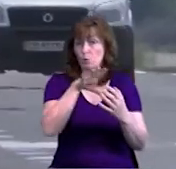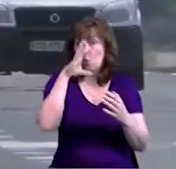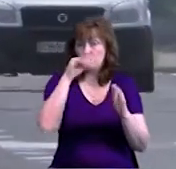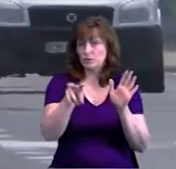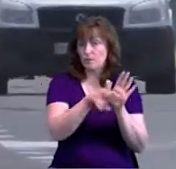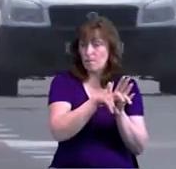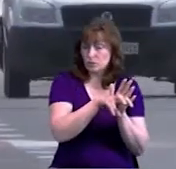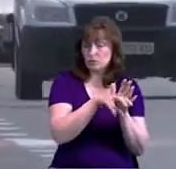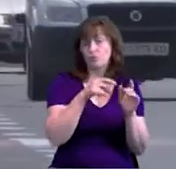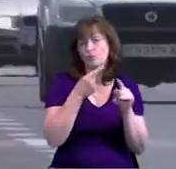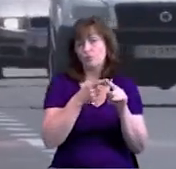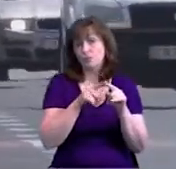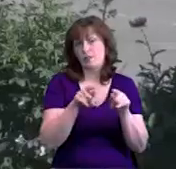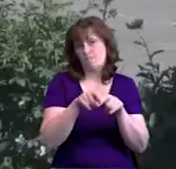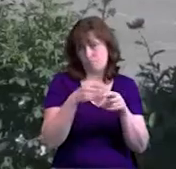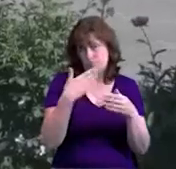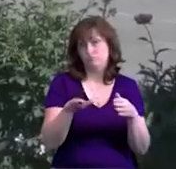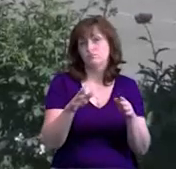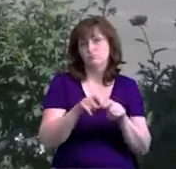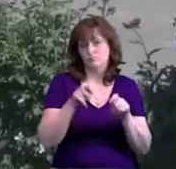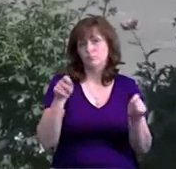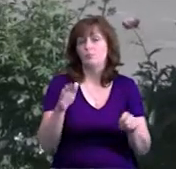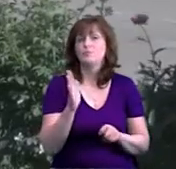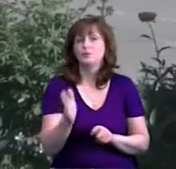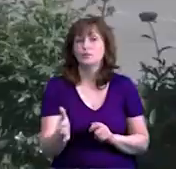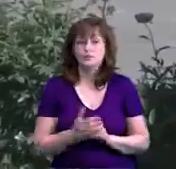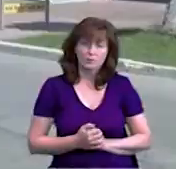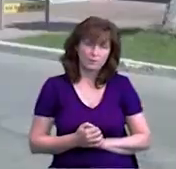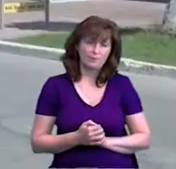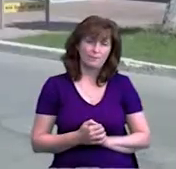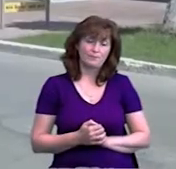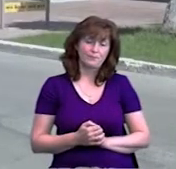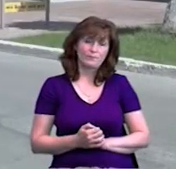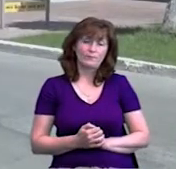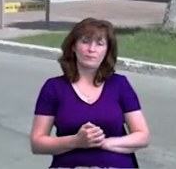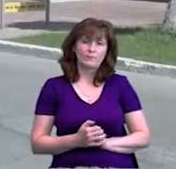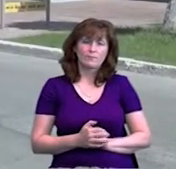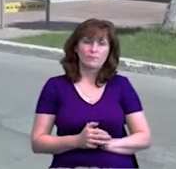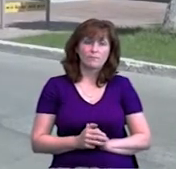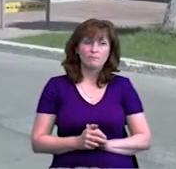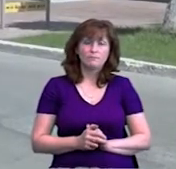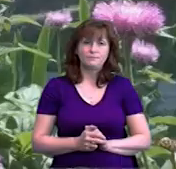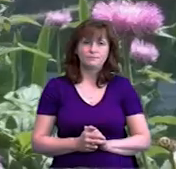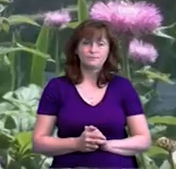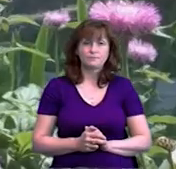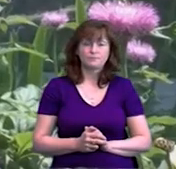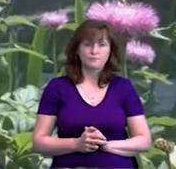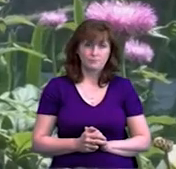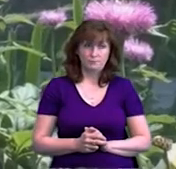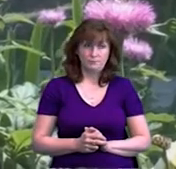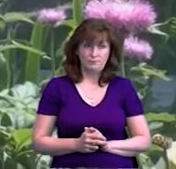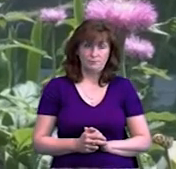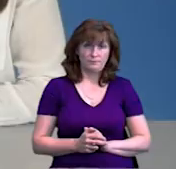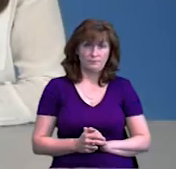пункти Семенівщини з новим райцентром, відкриють, сказав міський голова Новорода-Сіверського. Олексій Коцепчук, Євген Козанець, Наталія Гоман. Новини на